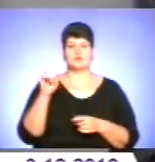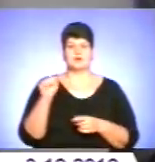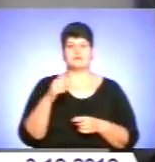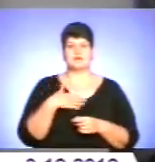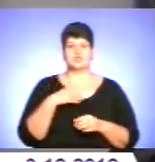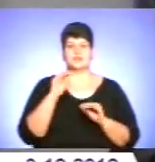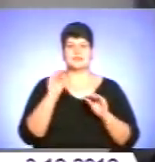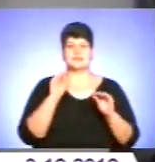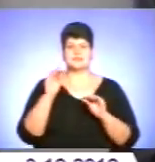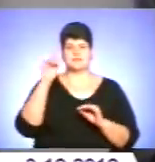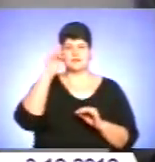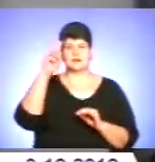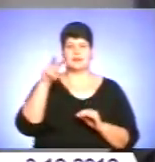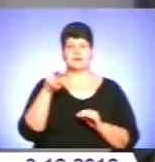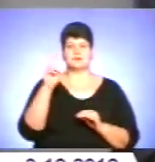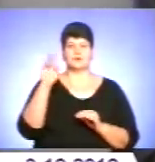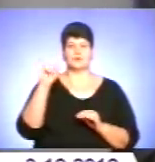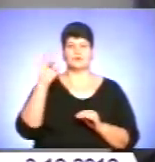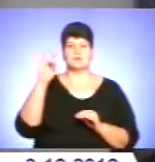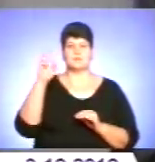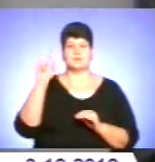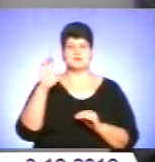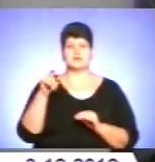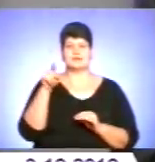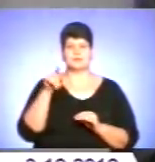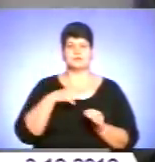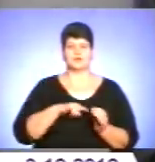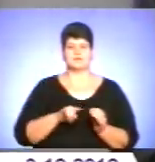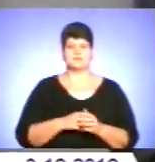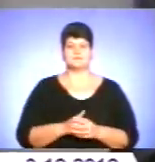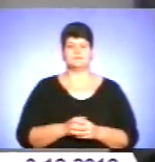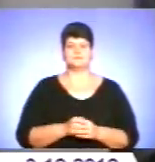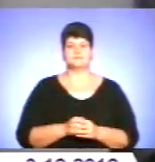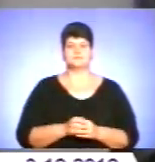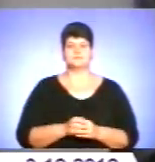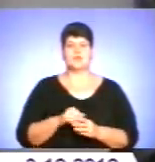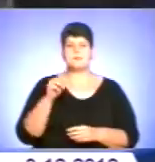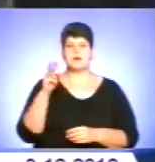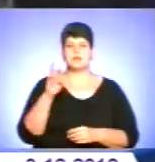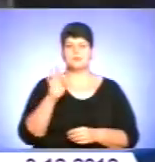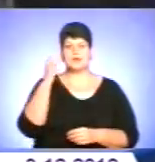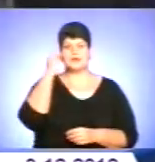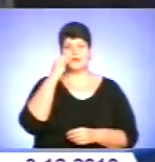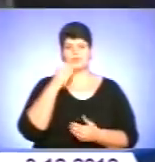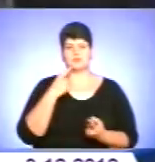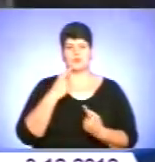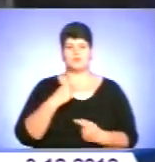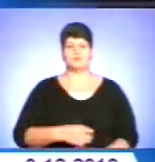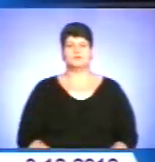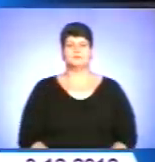режисер, бідотний Лесь Курбас, який там і народився. Михайло Гомеляновичу, дякую за розмову.